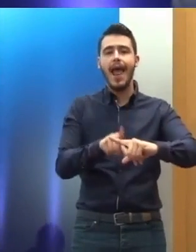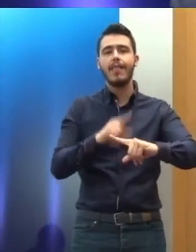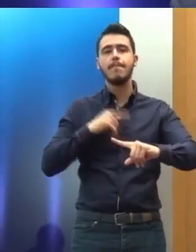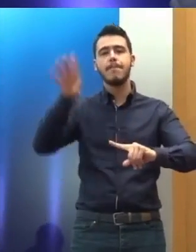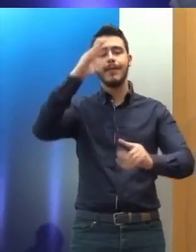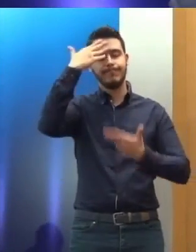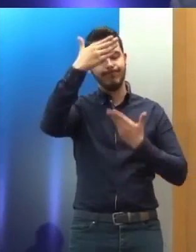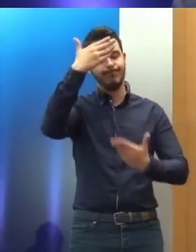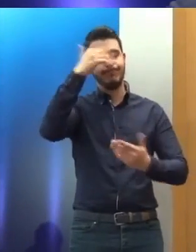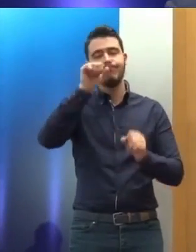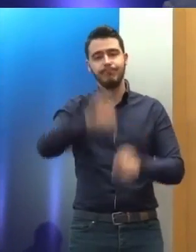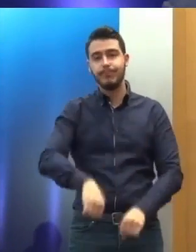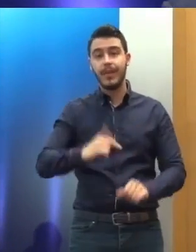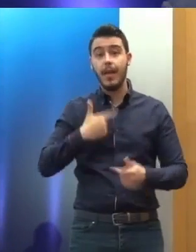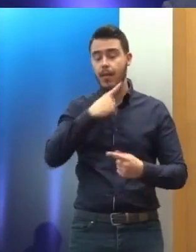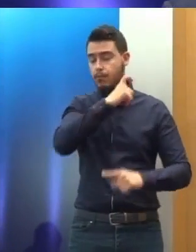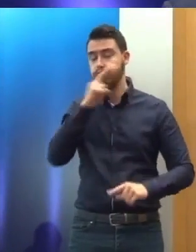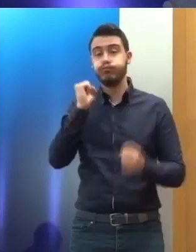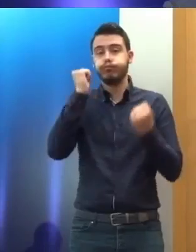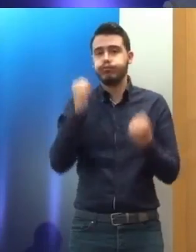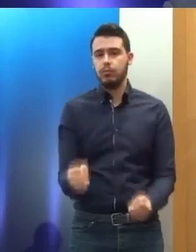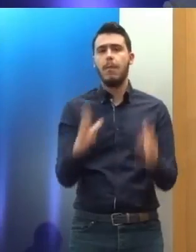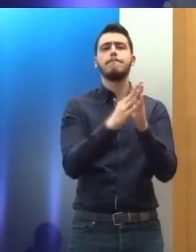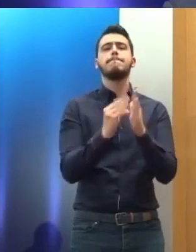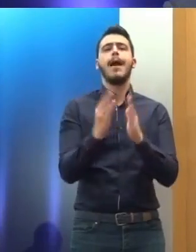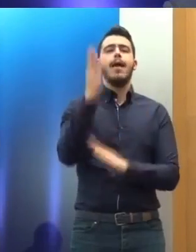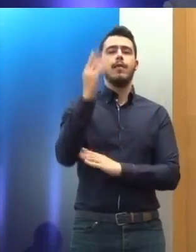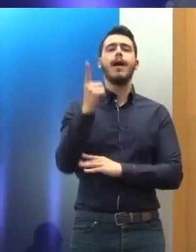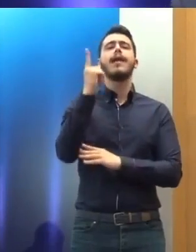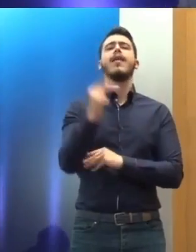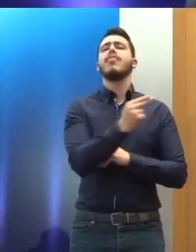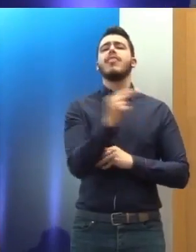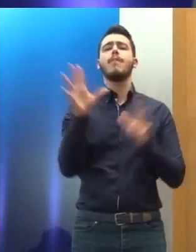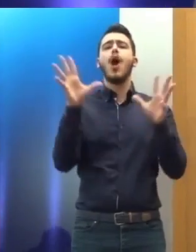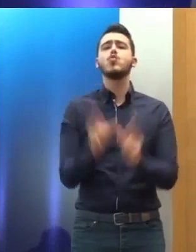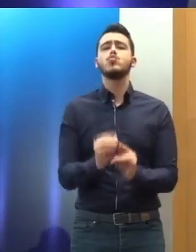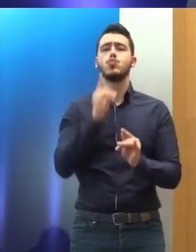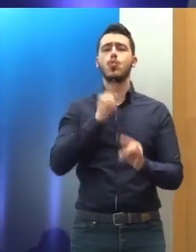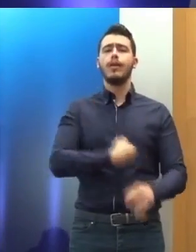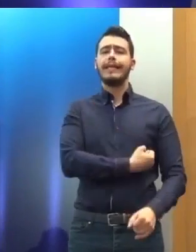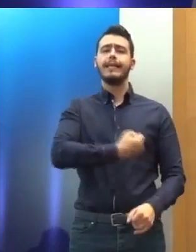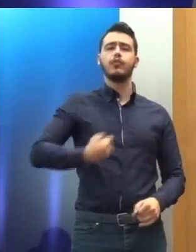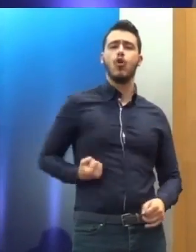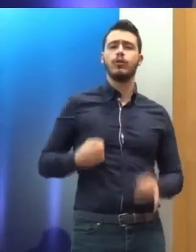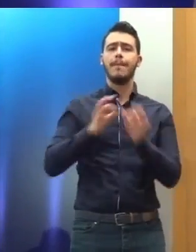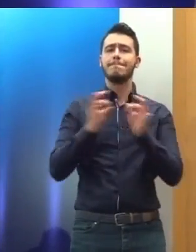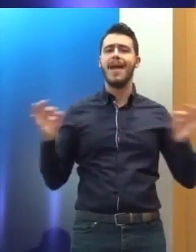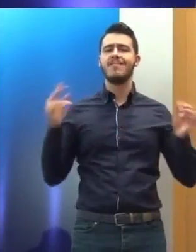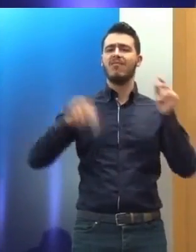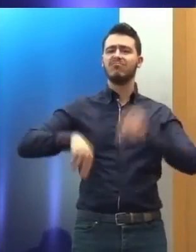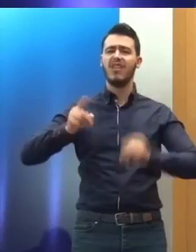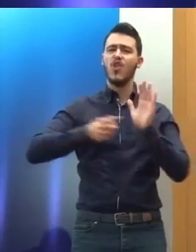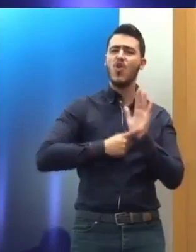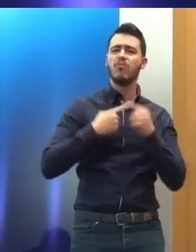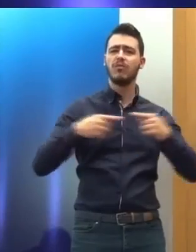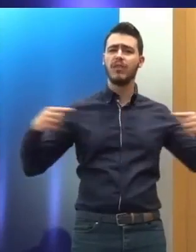μόνο. Θα αναφέρω δύο χαρακτηριστικά παραδείγματα. Το ζήτημα των μέτρων λιτότητας και το προσφυγικό μεταναστευτικό. Ως πως τα μέτρα